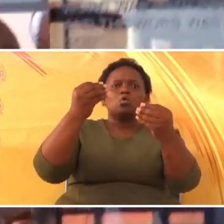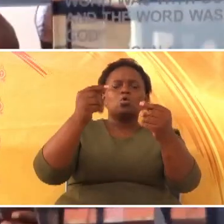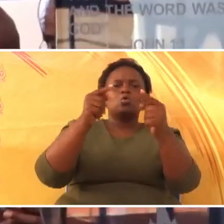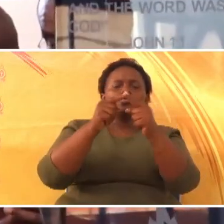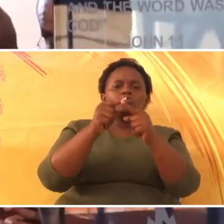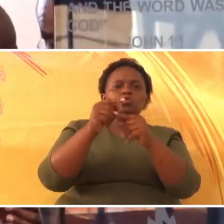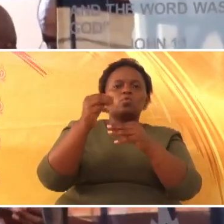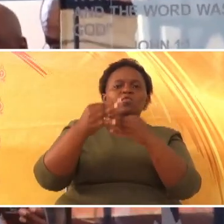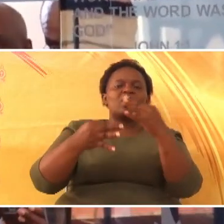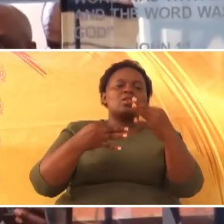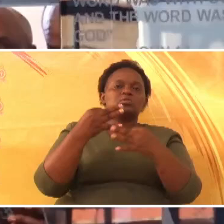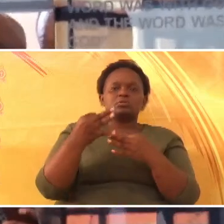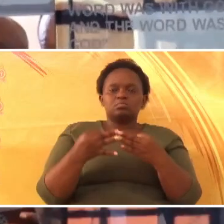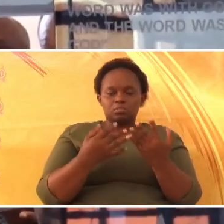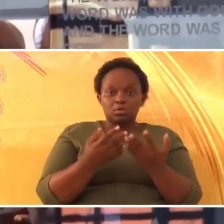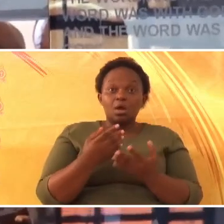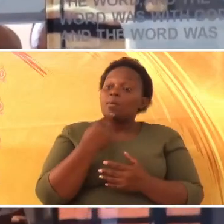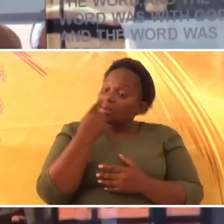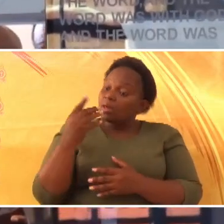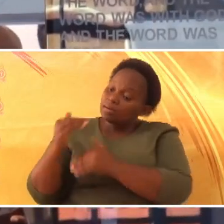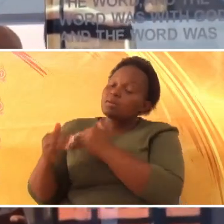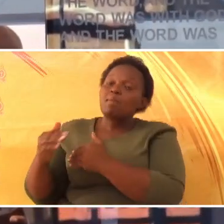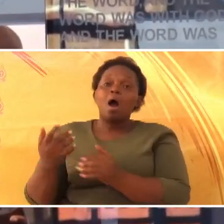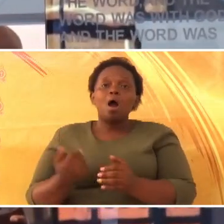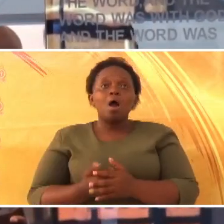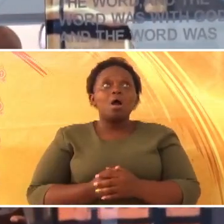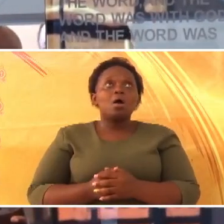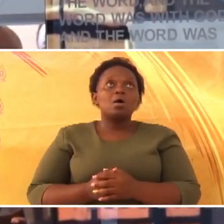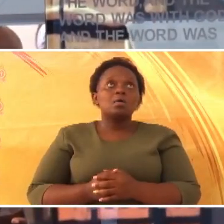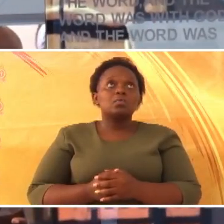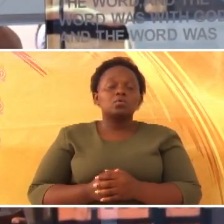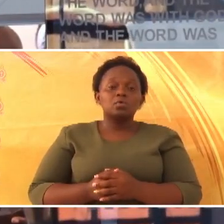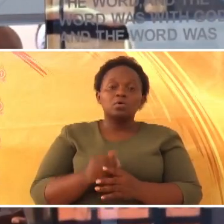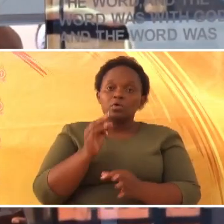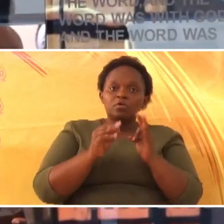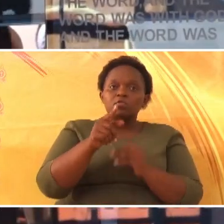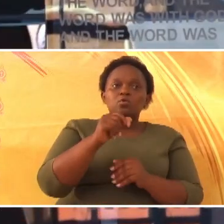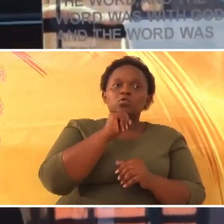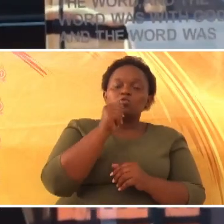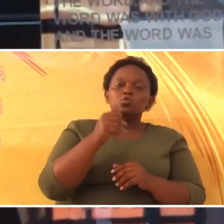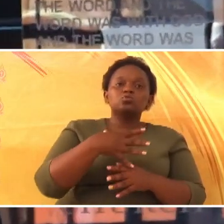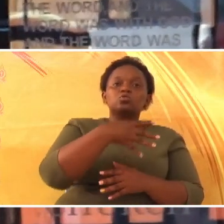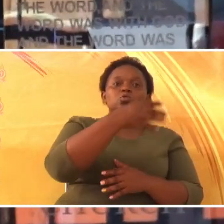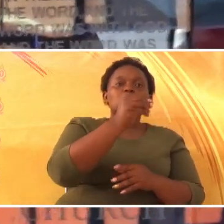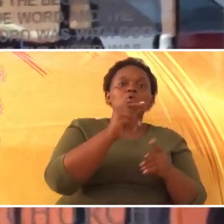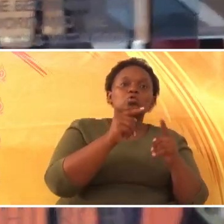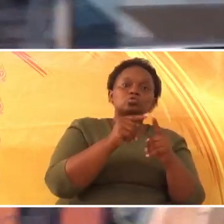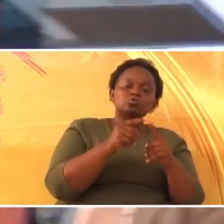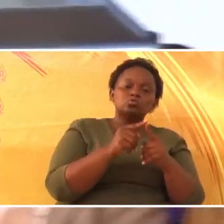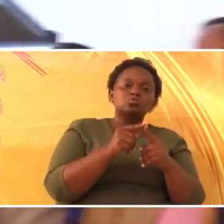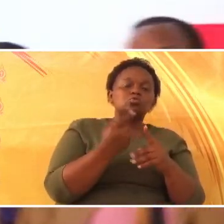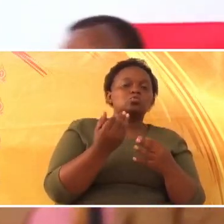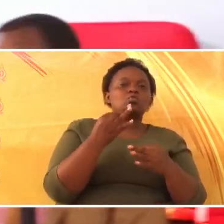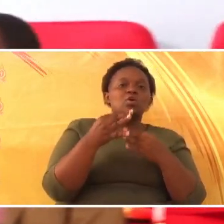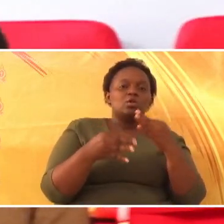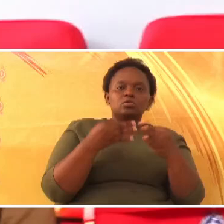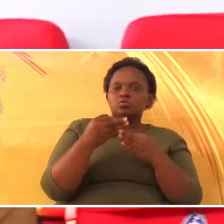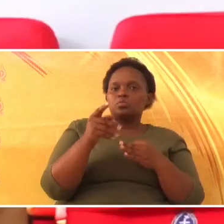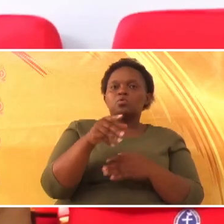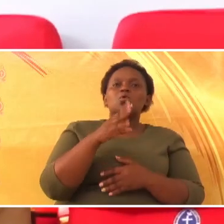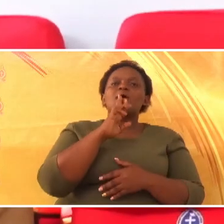muambie, if you don't go to district fellowships, you are dying spiritually.